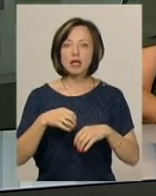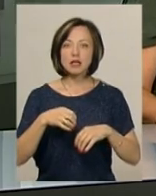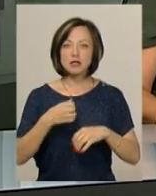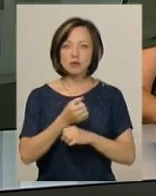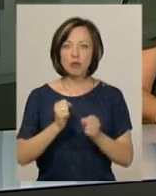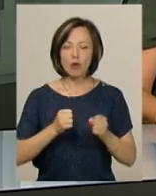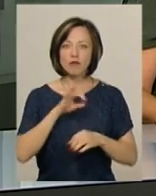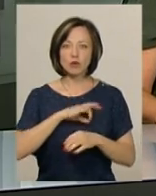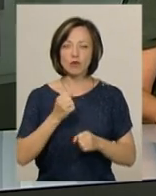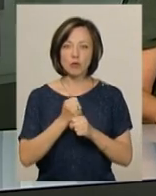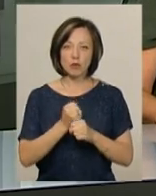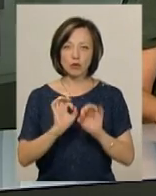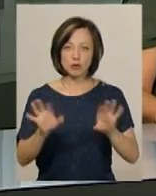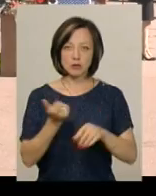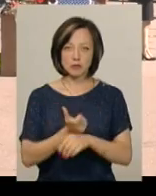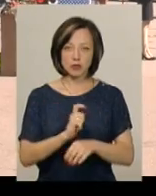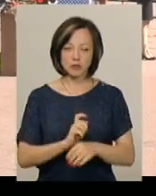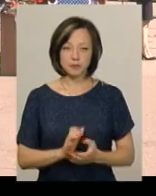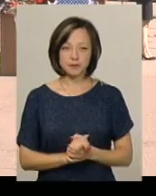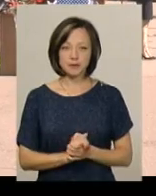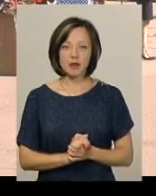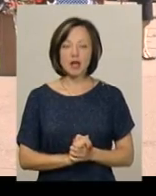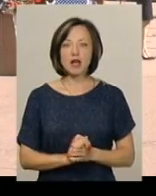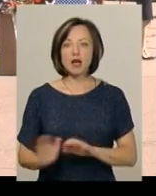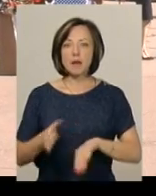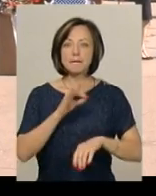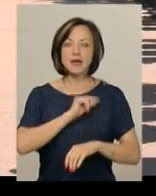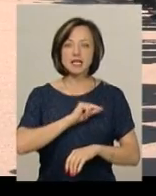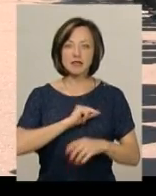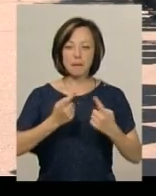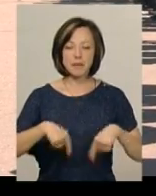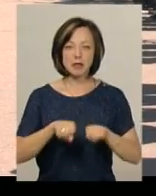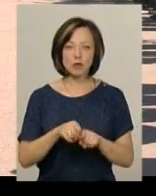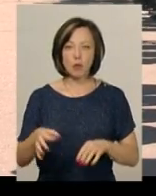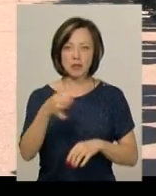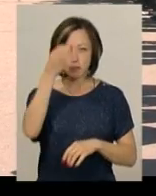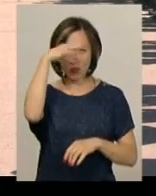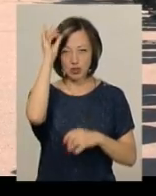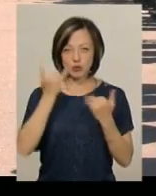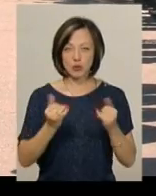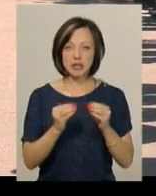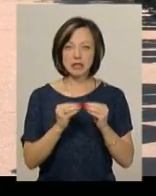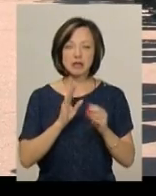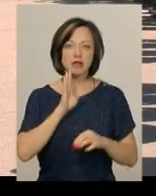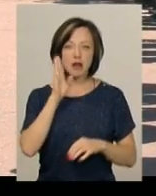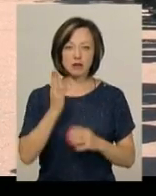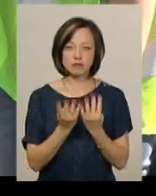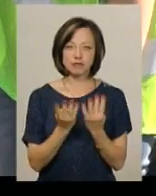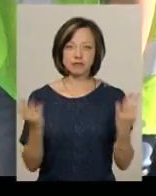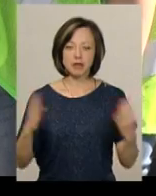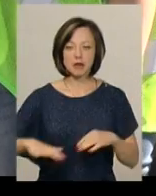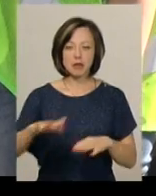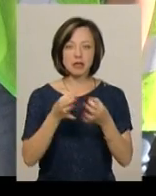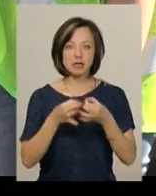Світлана Русіна розкаже більше. Працівники підрозділів, які працюють в обласній поліції, сьогодні у 10-й ранку вишукувалися на